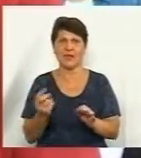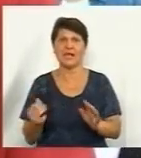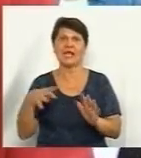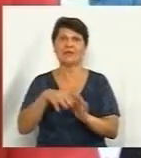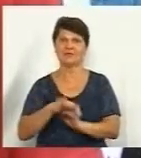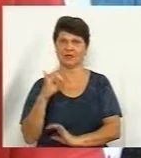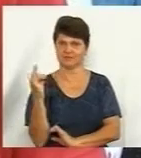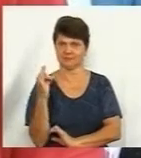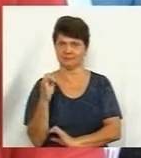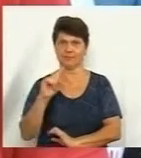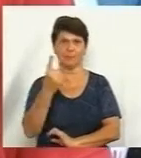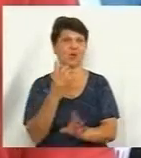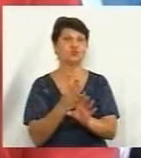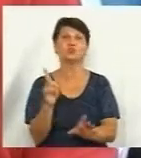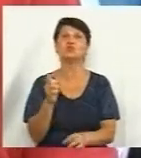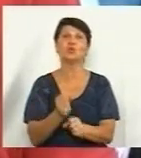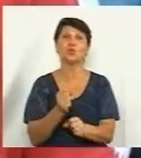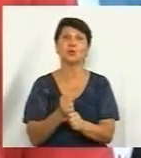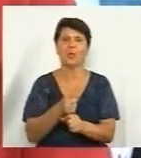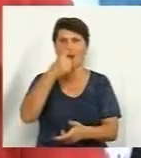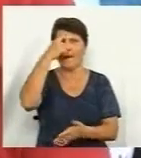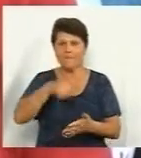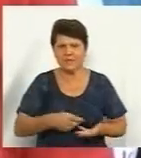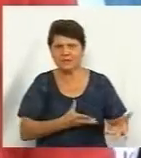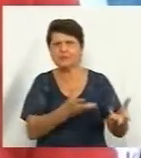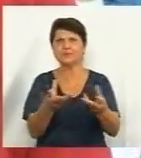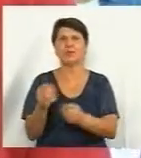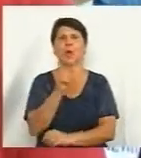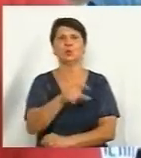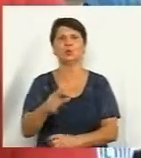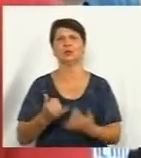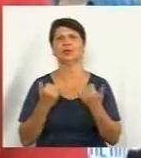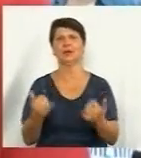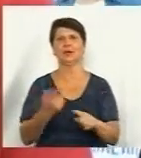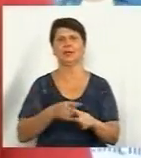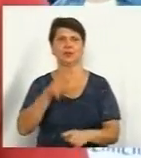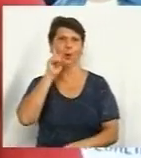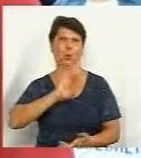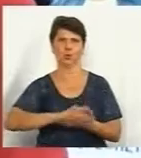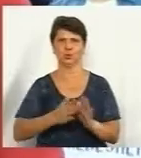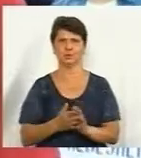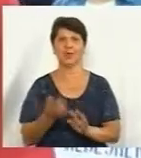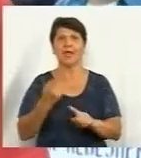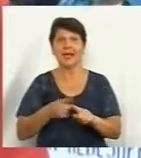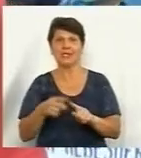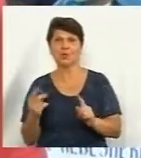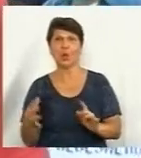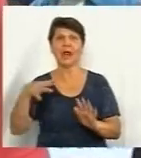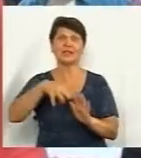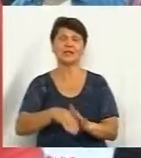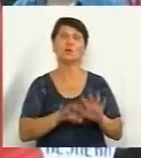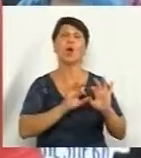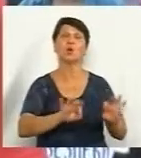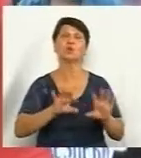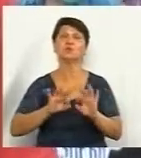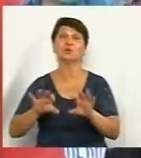коли зацікавлений, він, в першу чергу, що робить? Переконує людей, що це для них благо. Для цього інвестор розповідає,